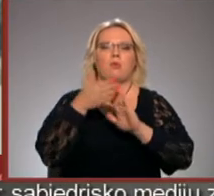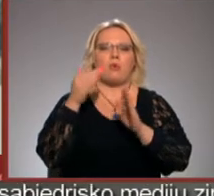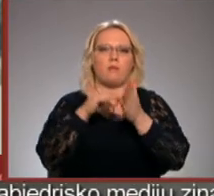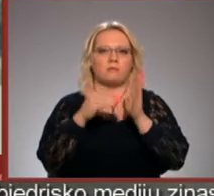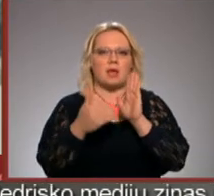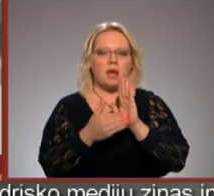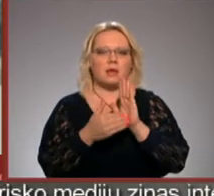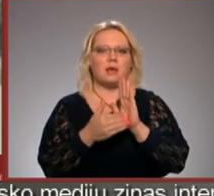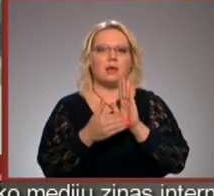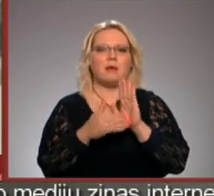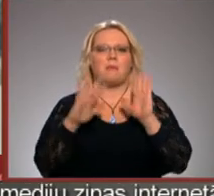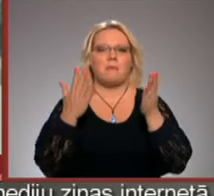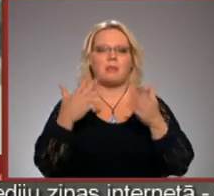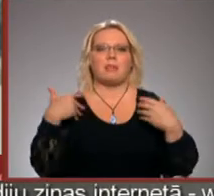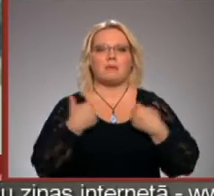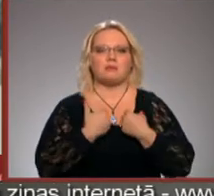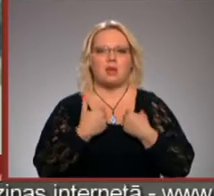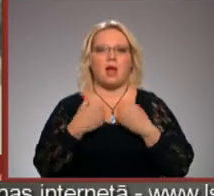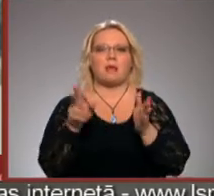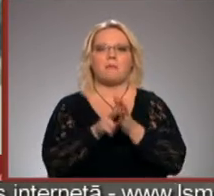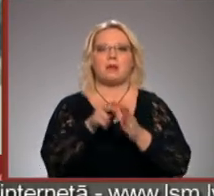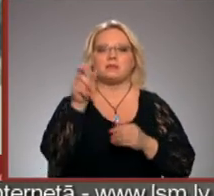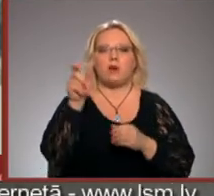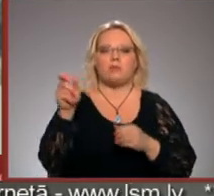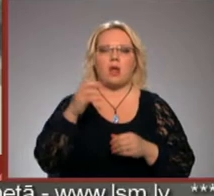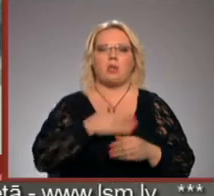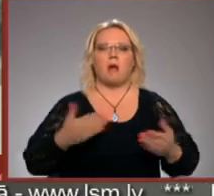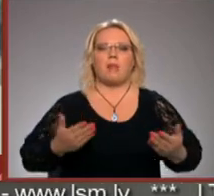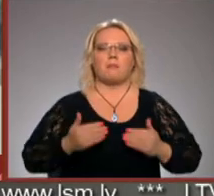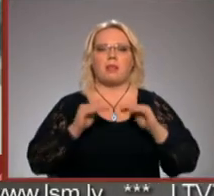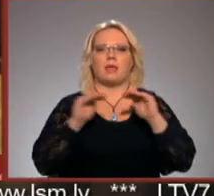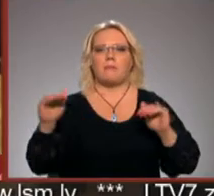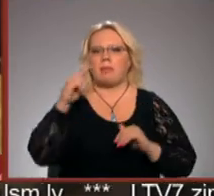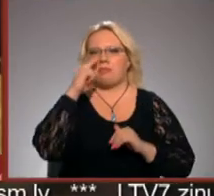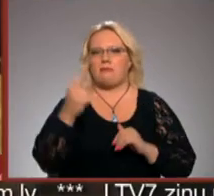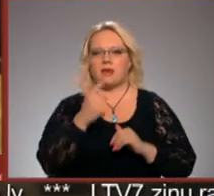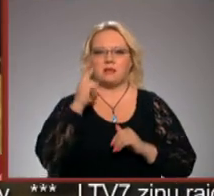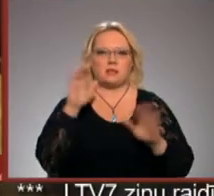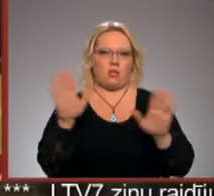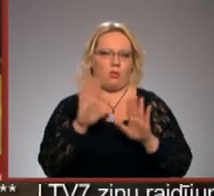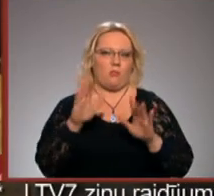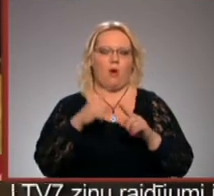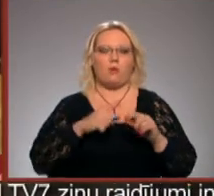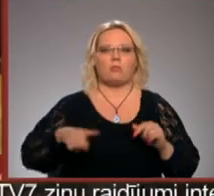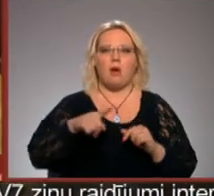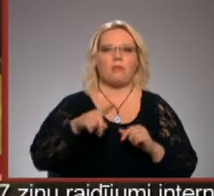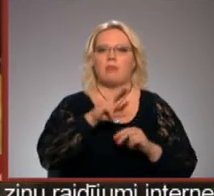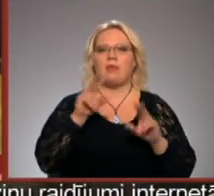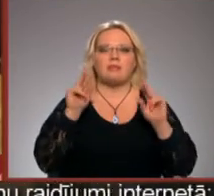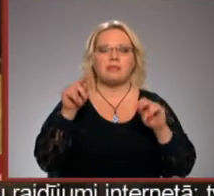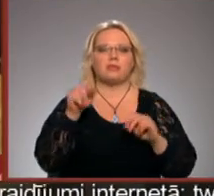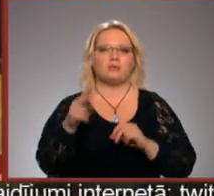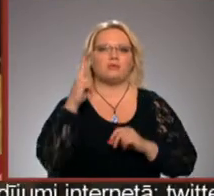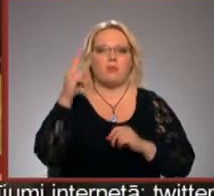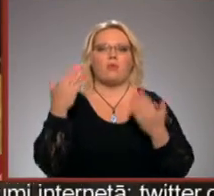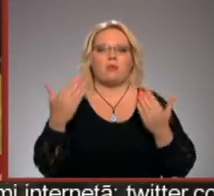uzturēšanas apstākļus. Bet diemžērpā pensionāra labklājības līmeni neviens nedomā. Un tauta netic šiem solīmiem,